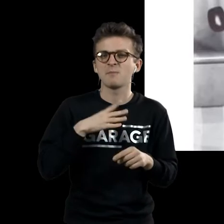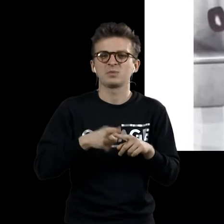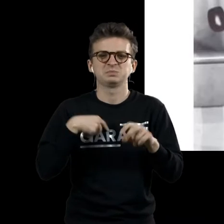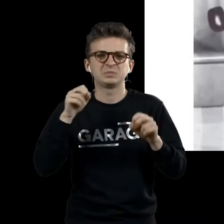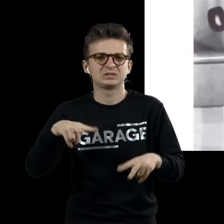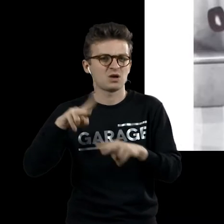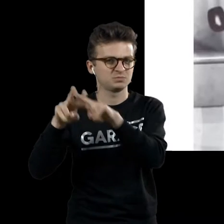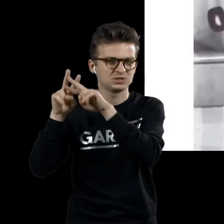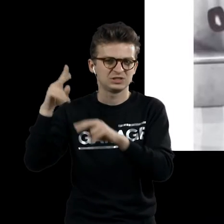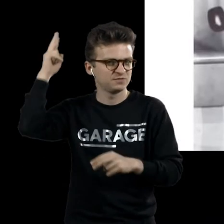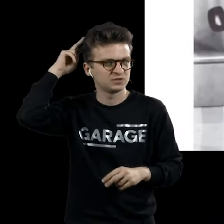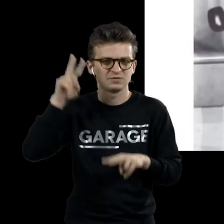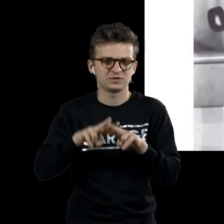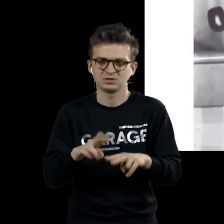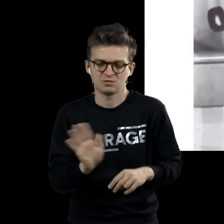танзуру.